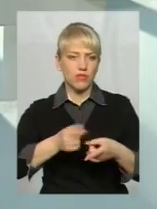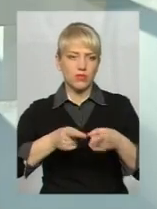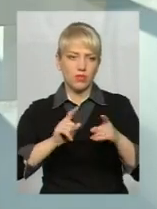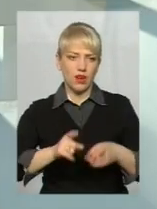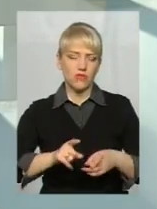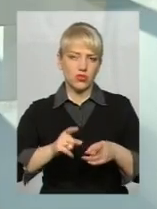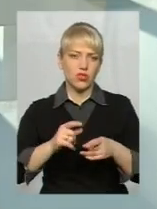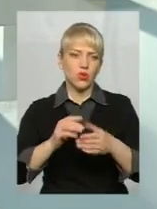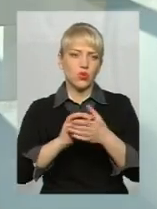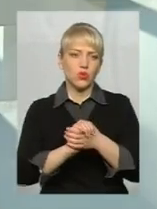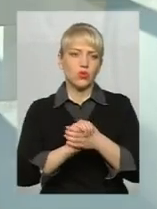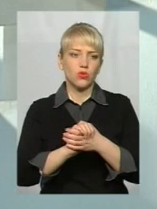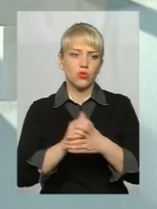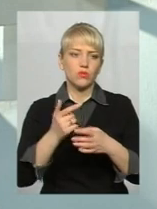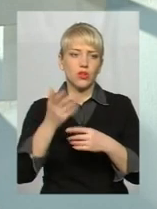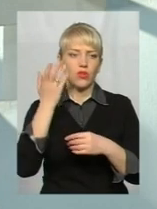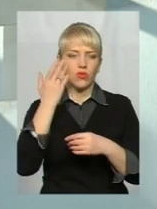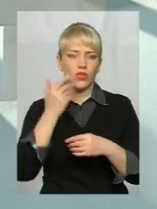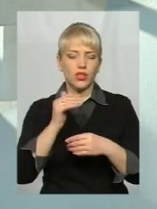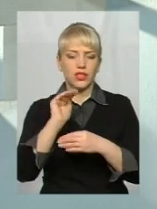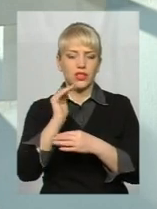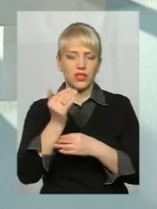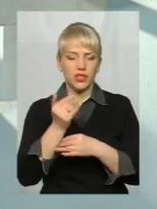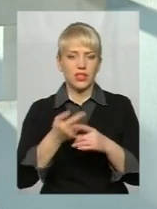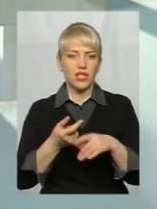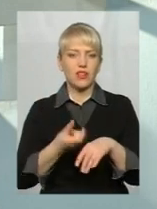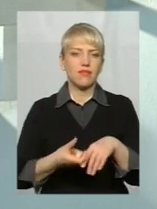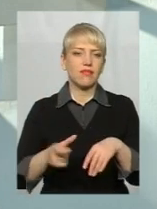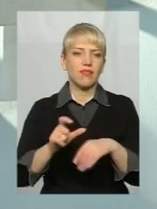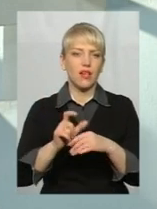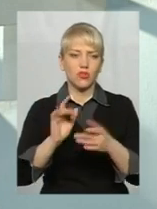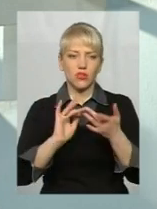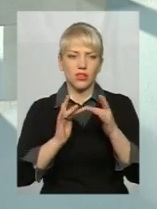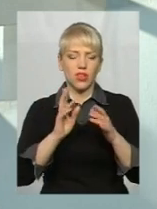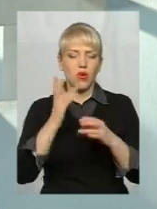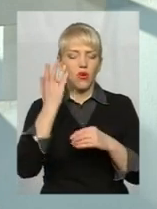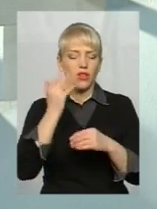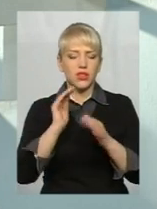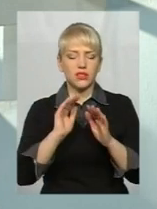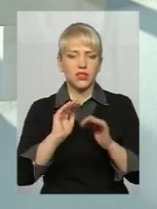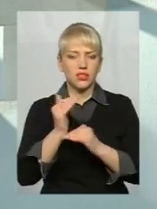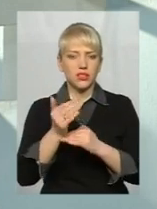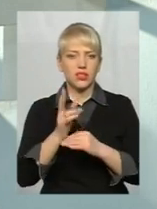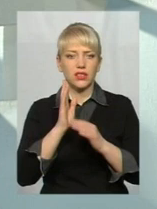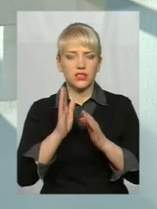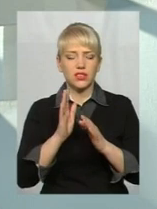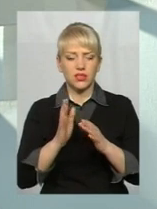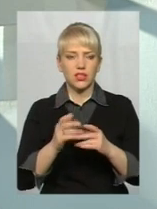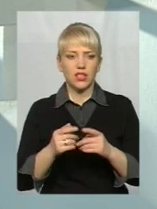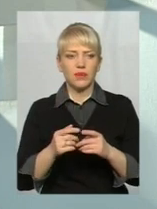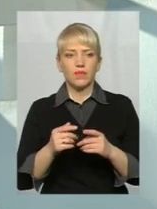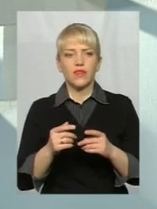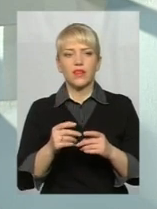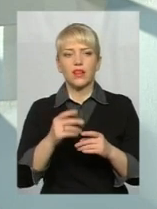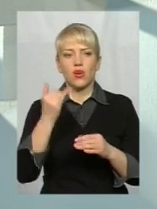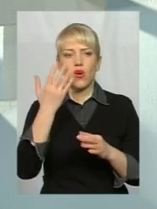дзвіночок, коли дитина аж надто захоплюється соціальними мережами, коли вона сидить тільки там, і коли мама з татом не бачать справжніх живих друзів,